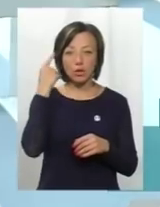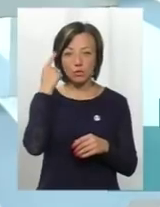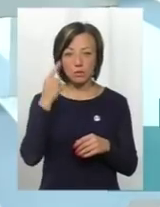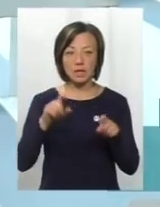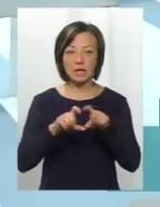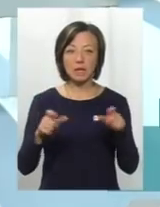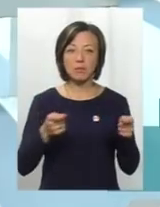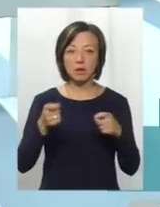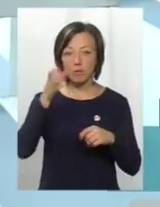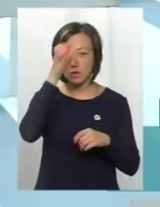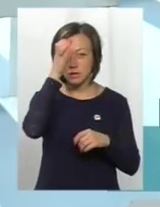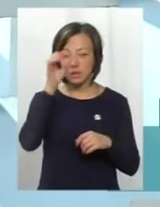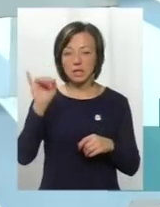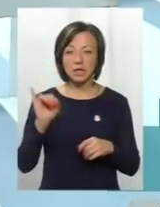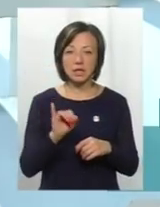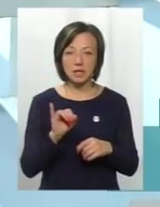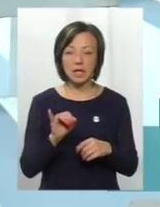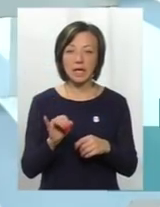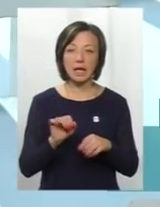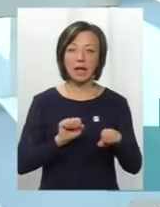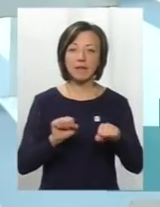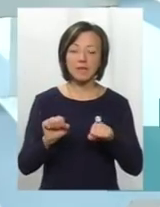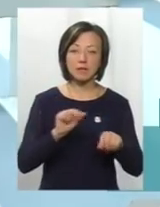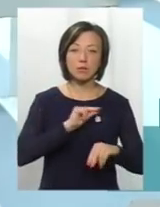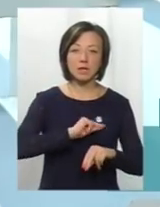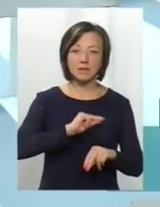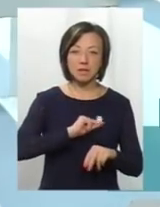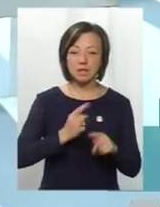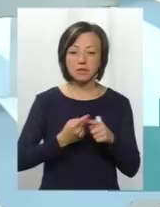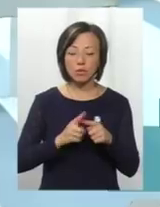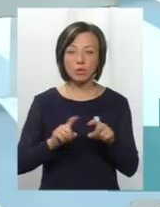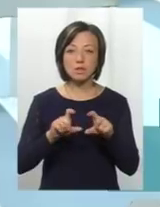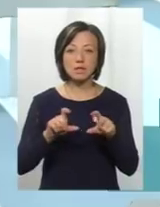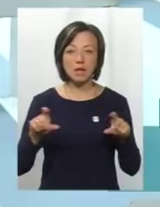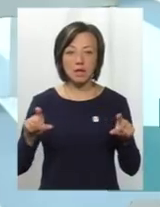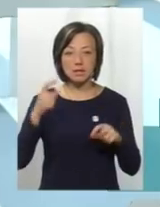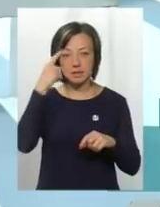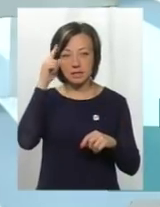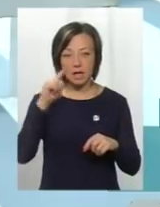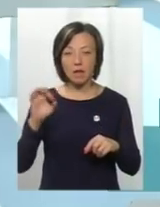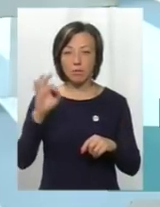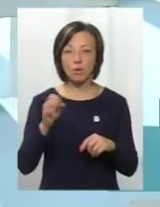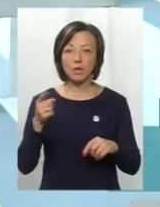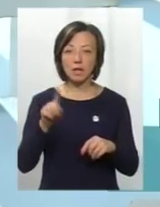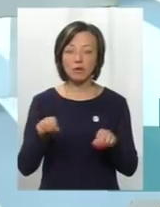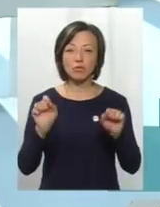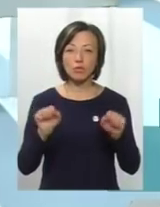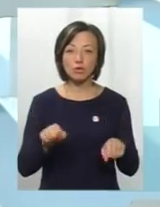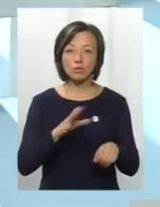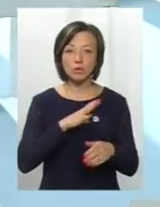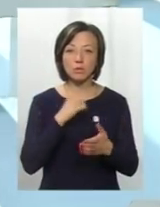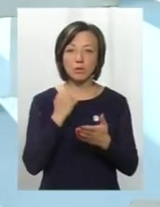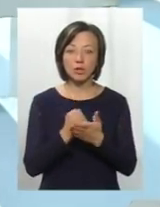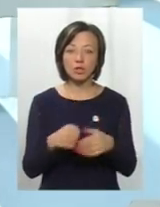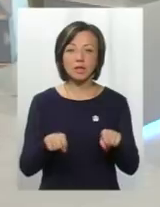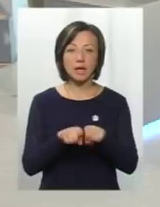Департамент освіти і керівництво і працівники даного закладу знали про те, що може бути прийнято